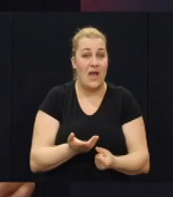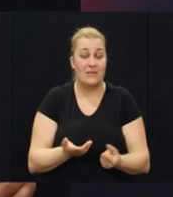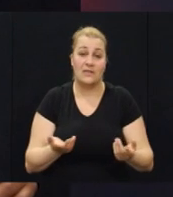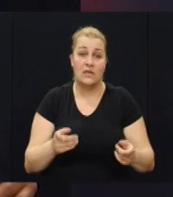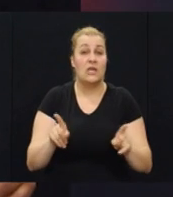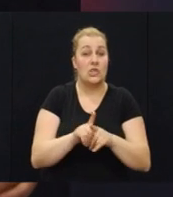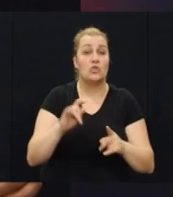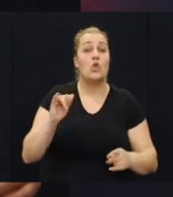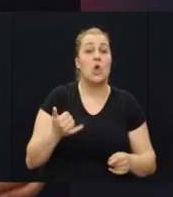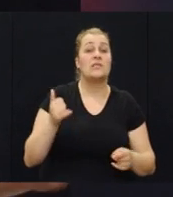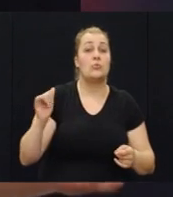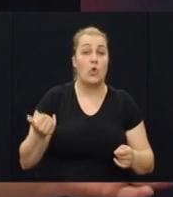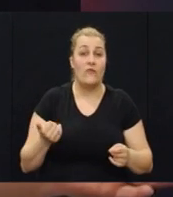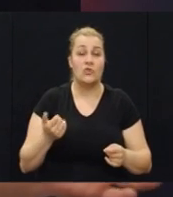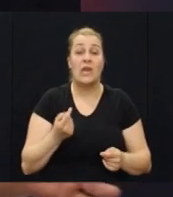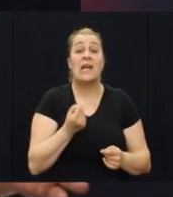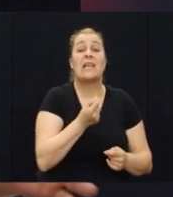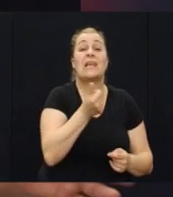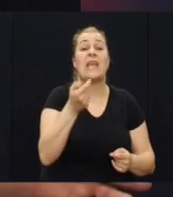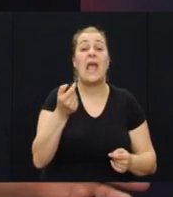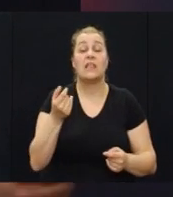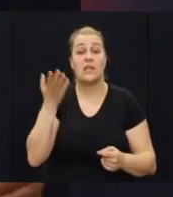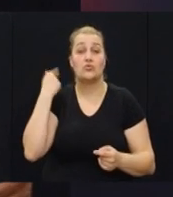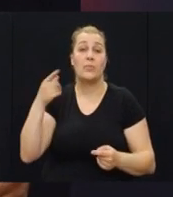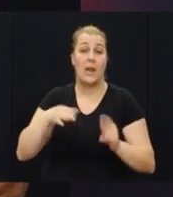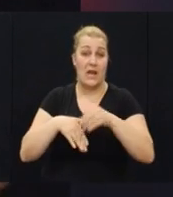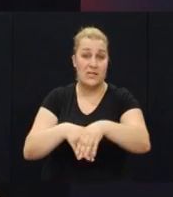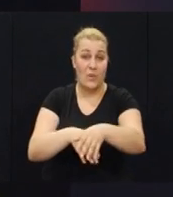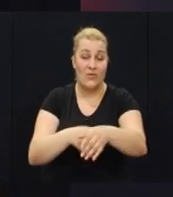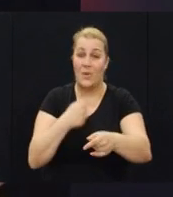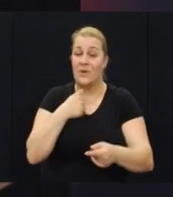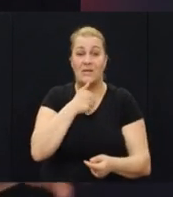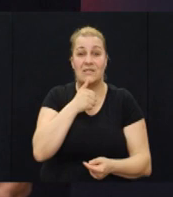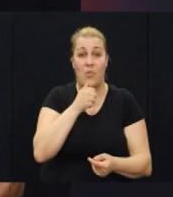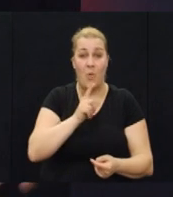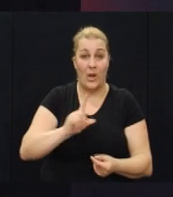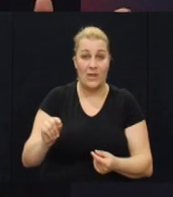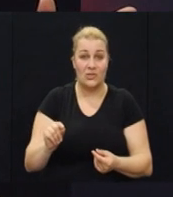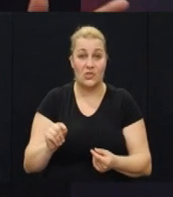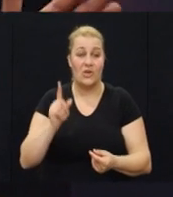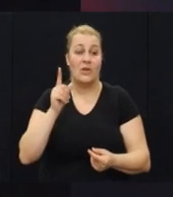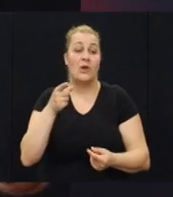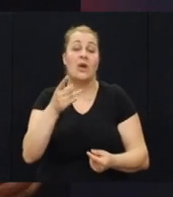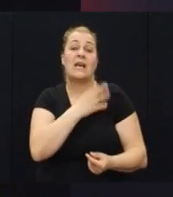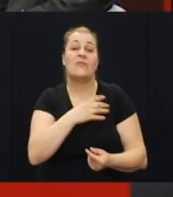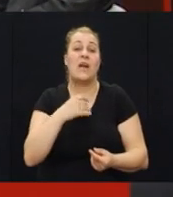zadaće tako i našem Josipu Joviću rijetki su bili na sahrani jer nismo mogli ići morali smo